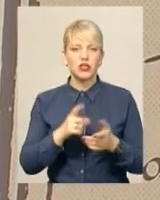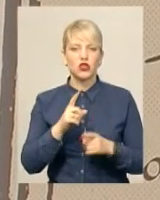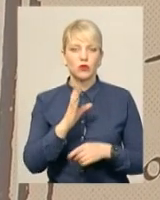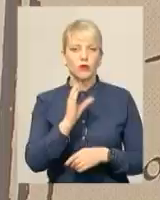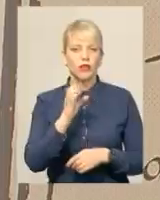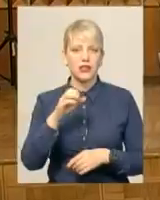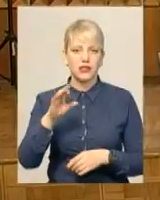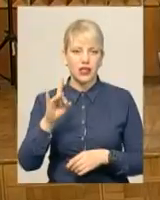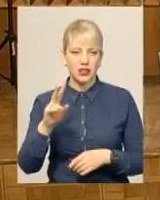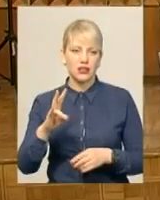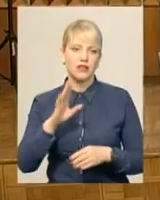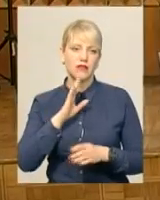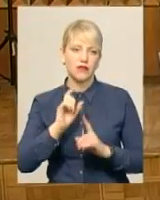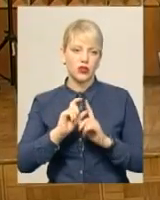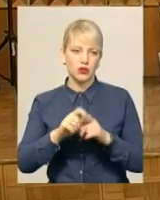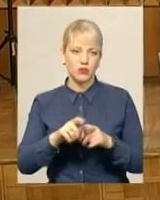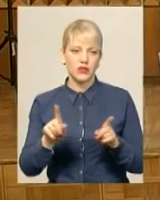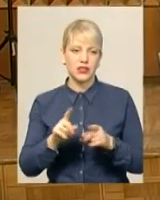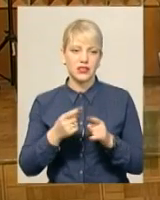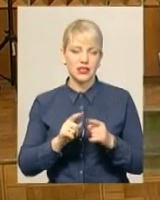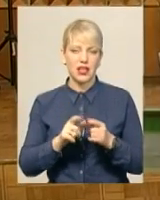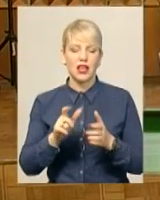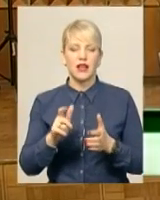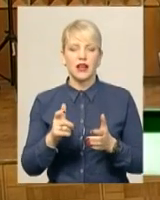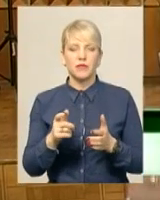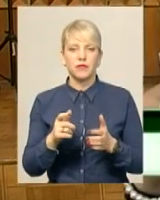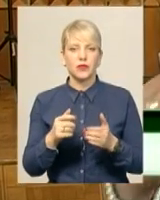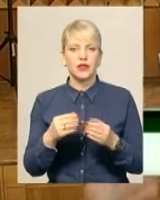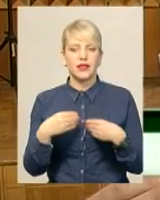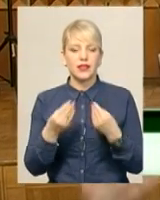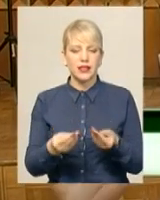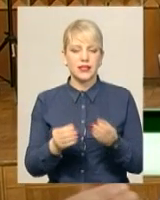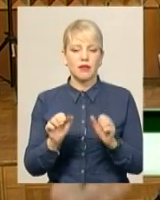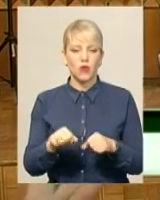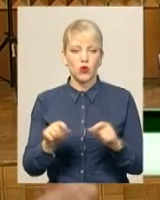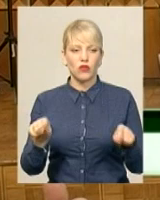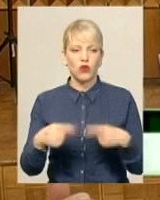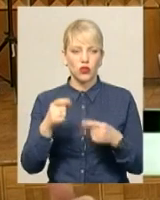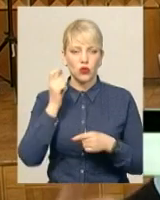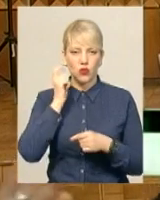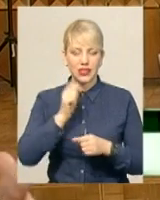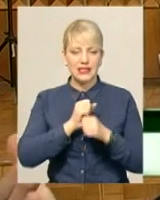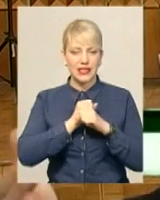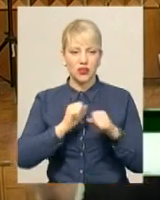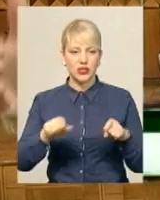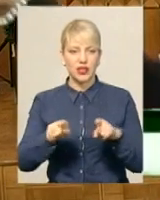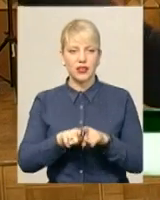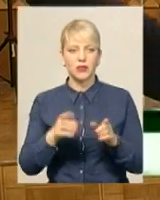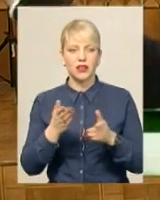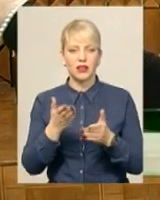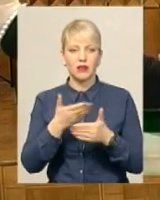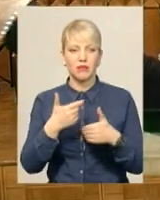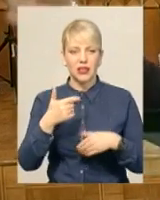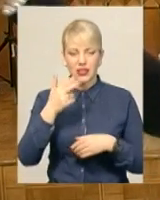Лора Підгірна відповіла. Це жанр, який дає змогу творити українських героїв такими, до яких ми